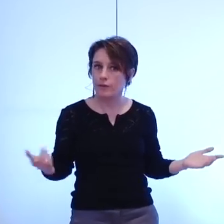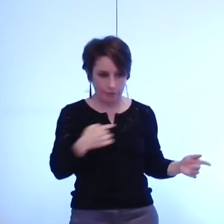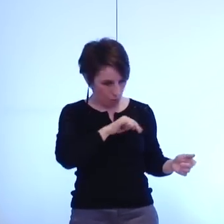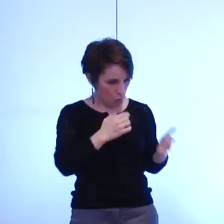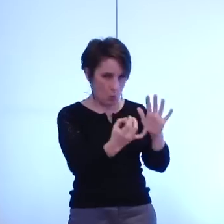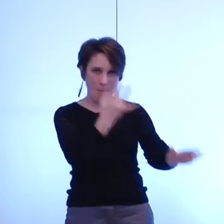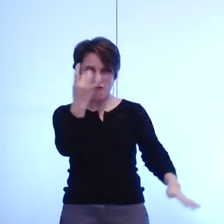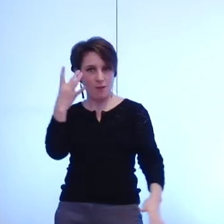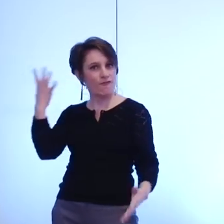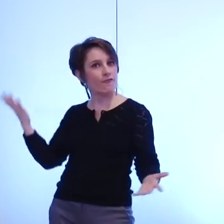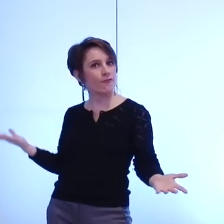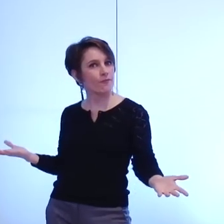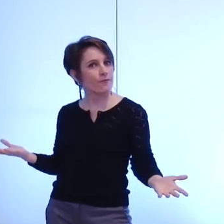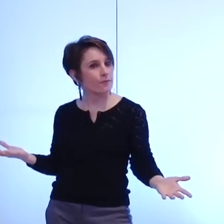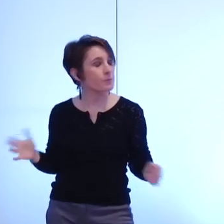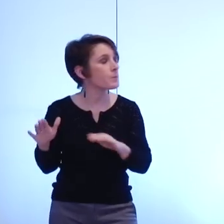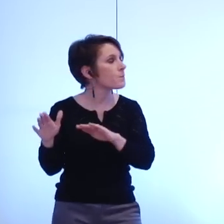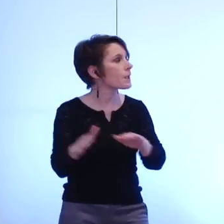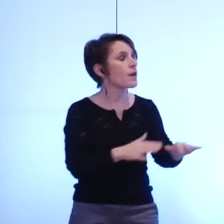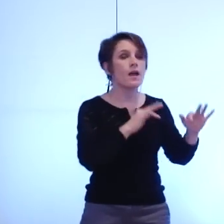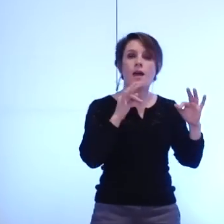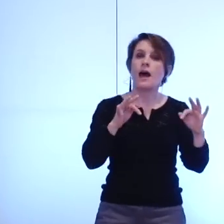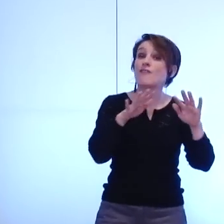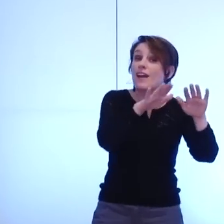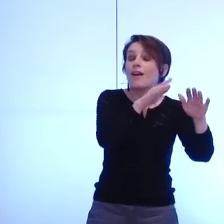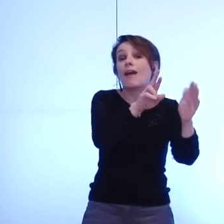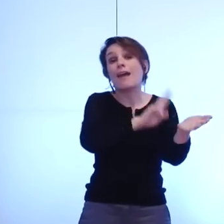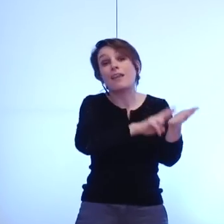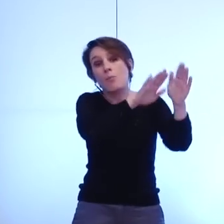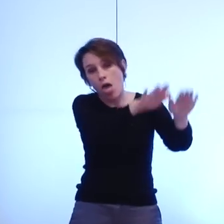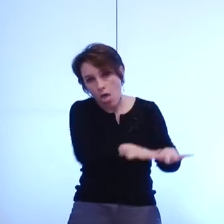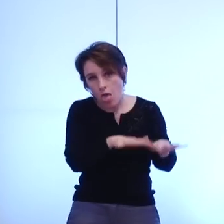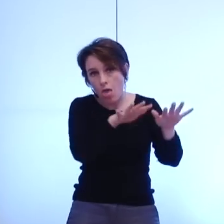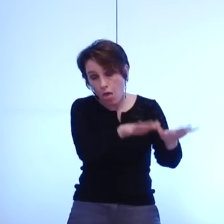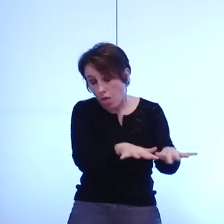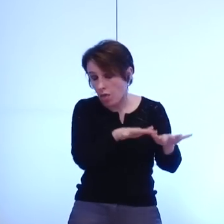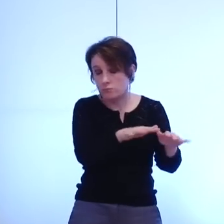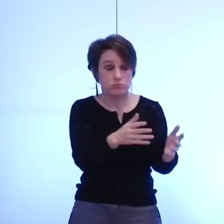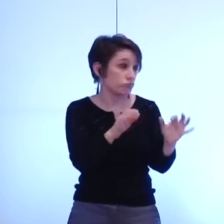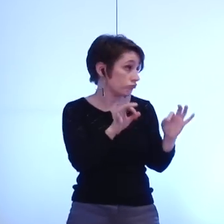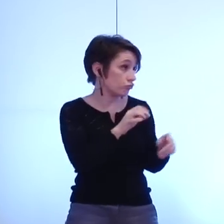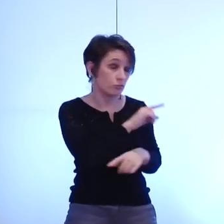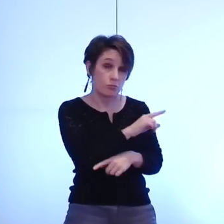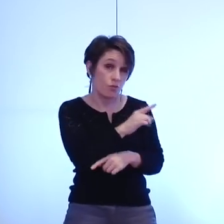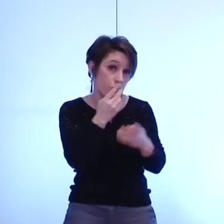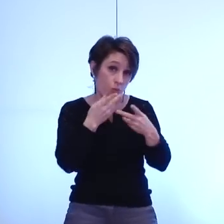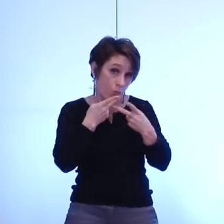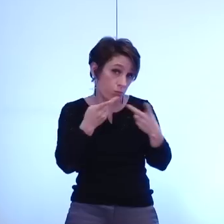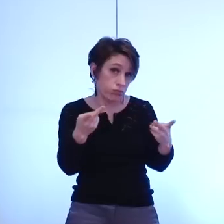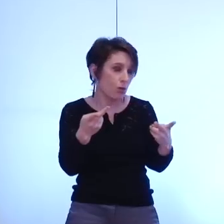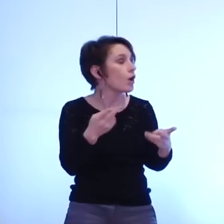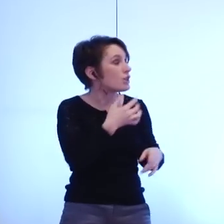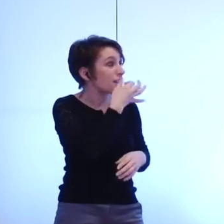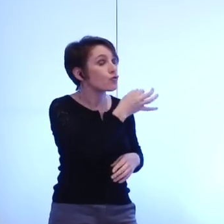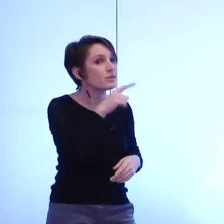lenteur vous le reconnaissez vous-même puisque dans le rapport d'audit ce sera je le dis à Christophe